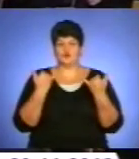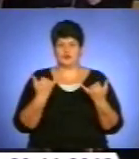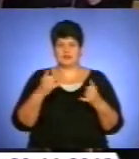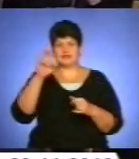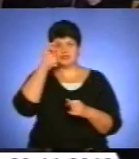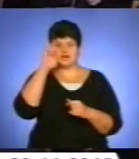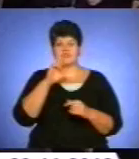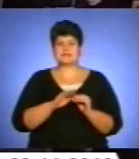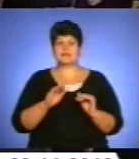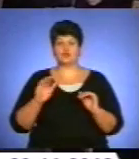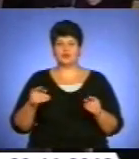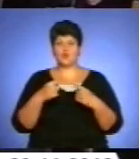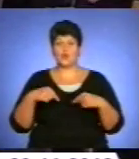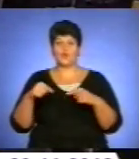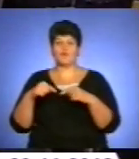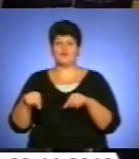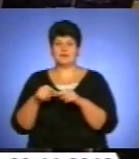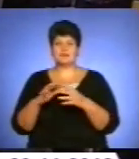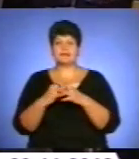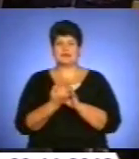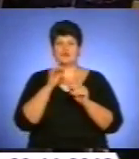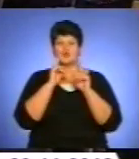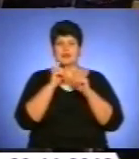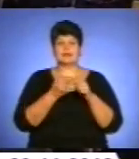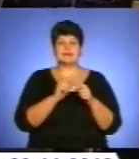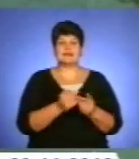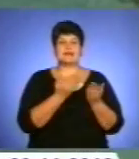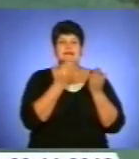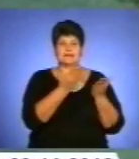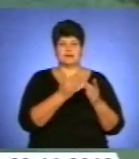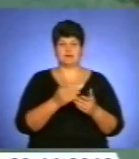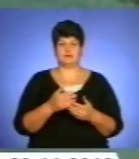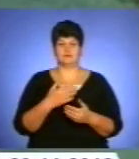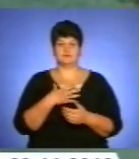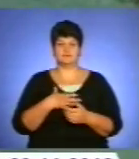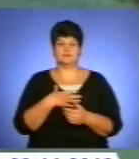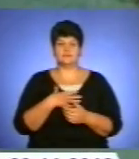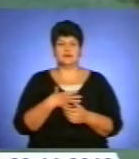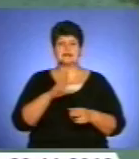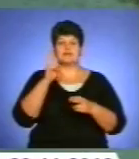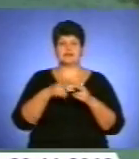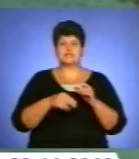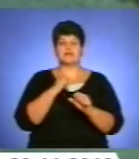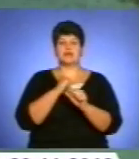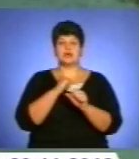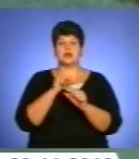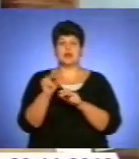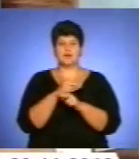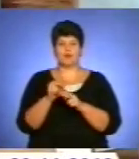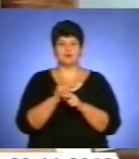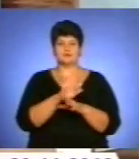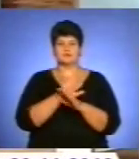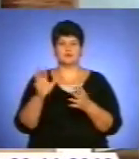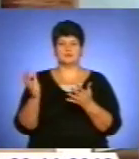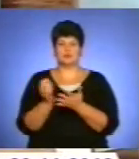садочки у відомстві селищної ради, значить це їхні клопотання. Завершити ремонт скоріше зазначеного терміну не вдалося,